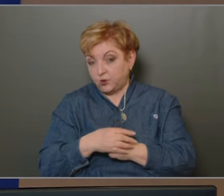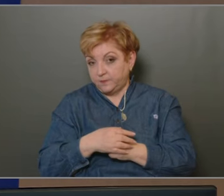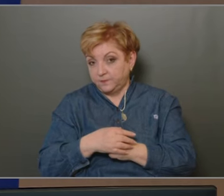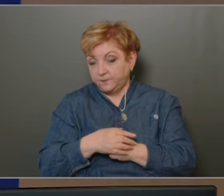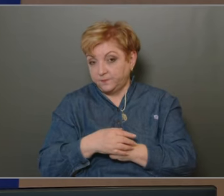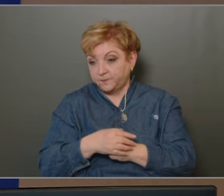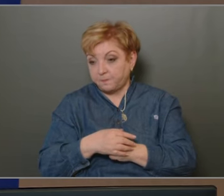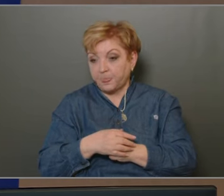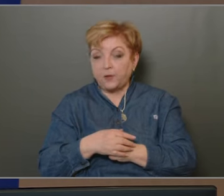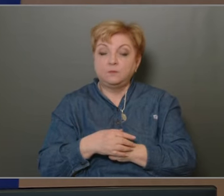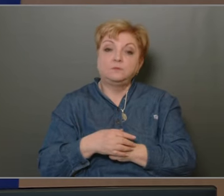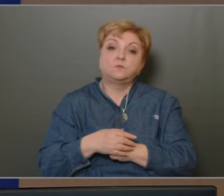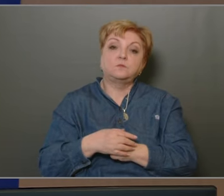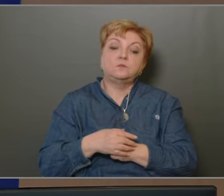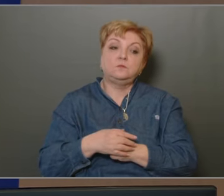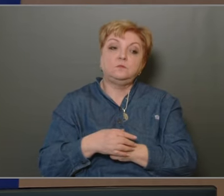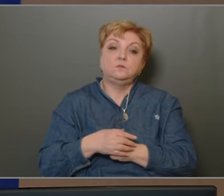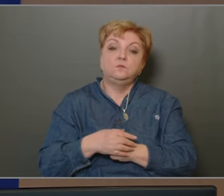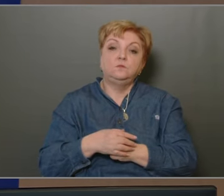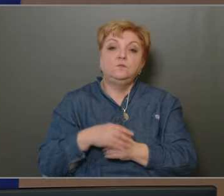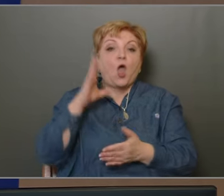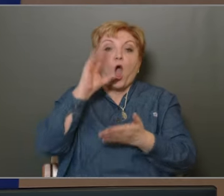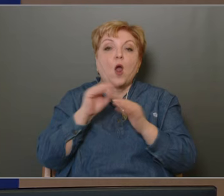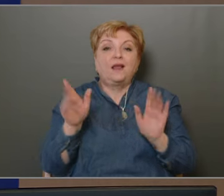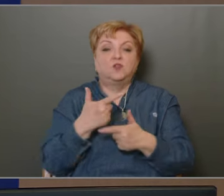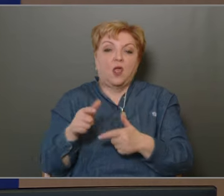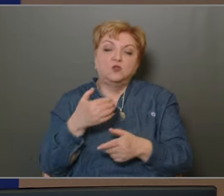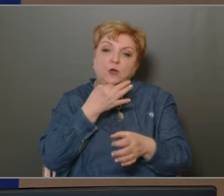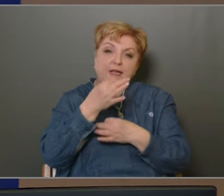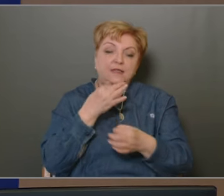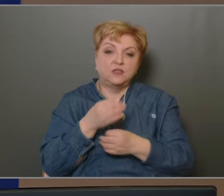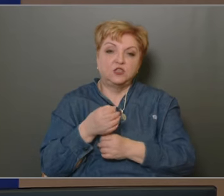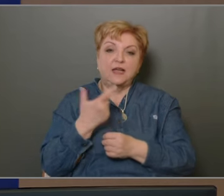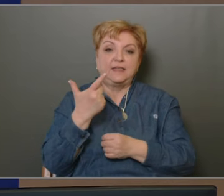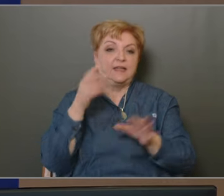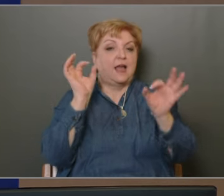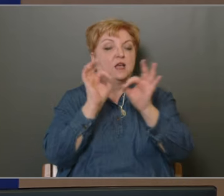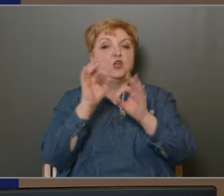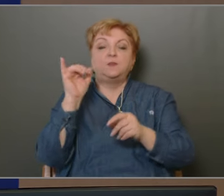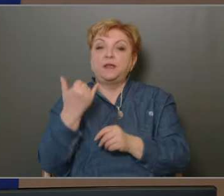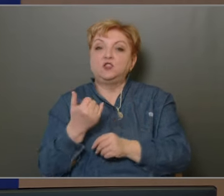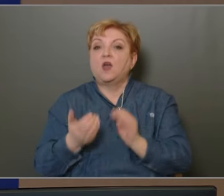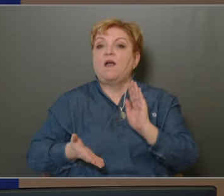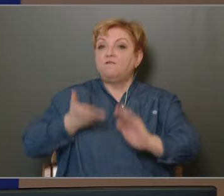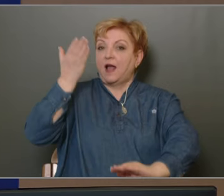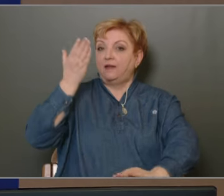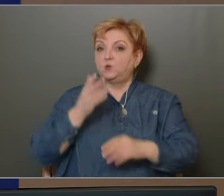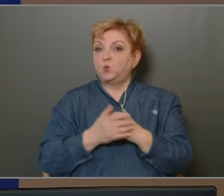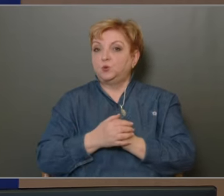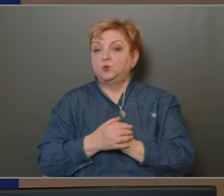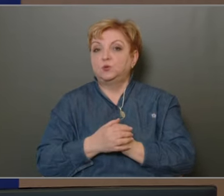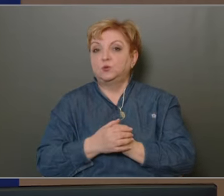A hajléktalanok kérdése két esetben is felvetődött